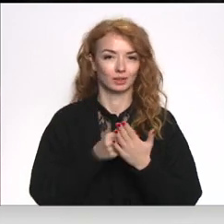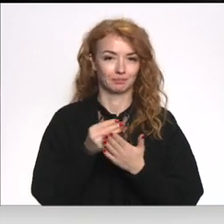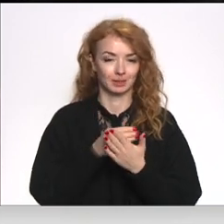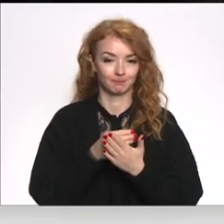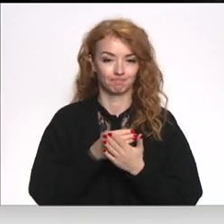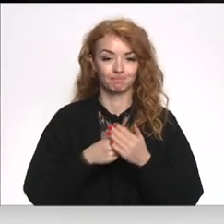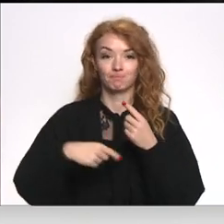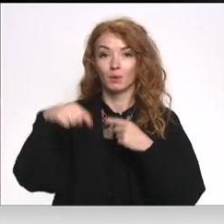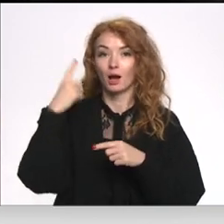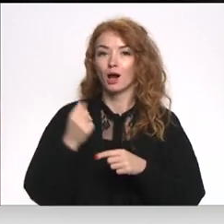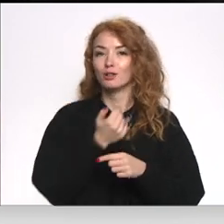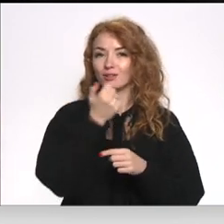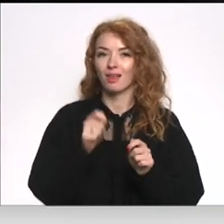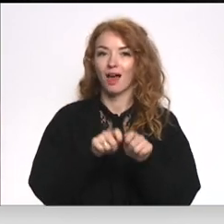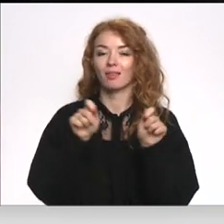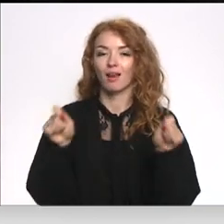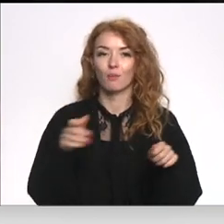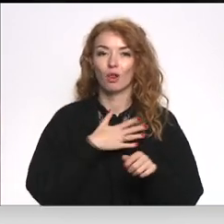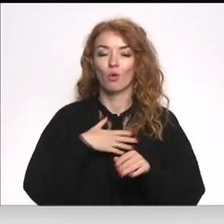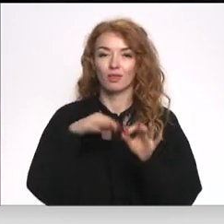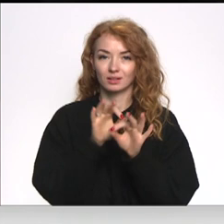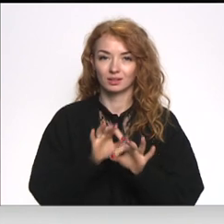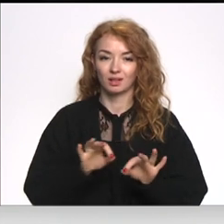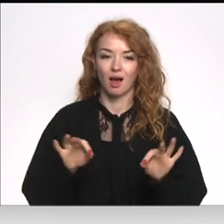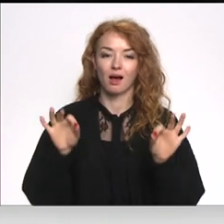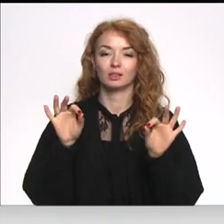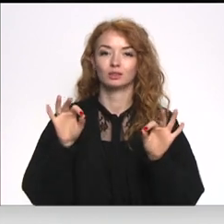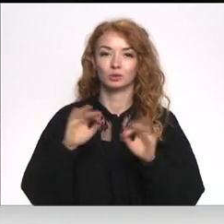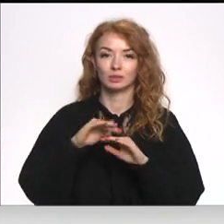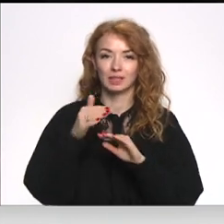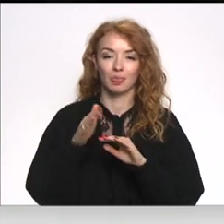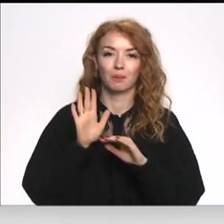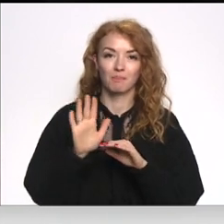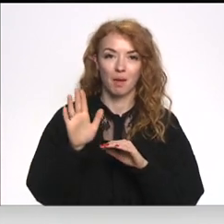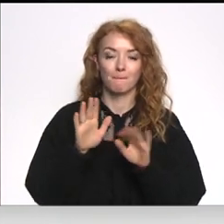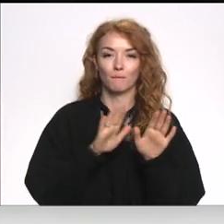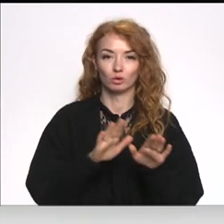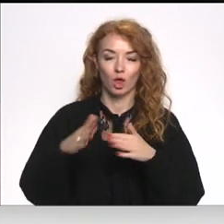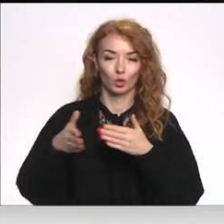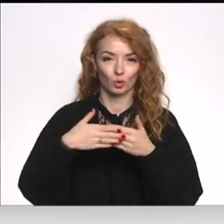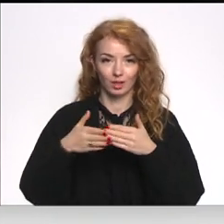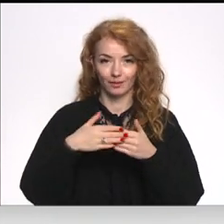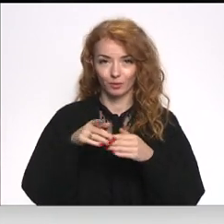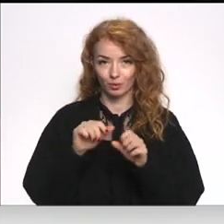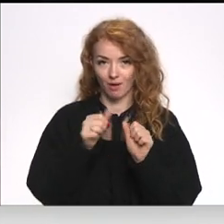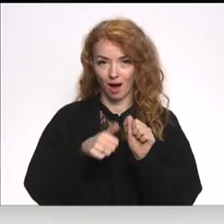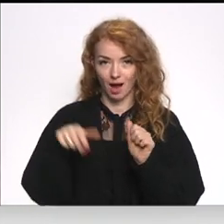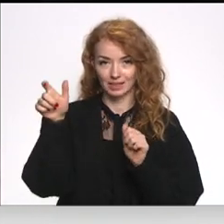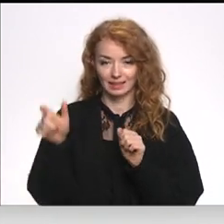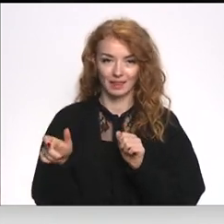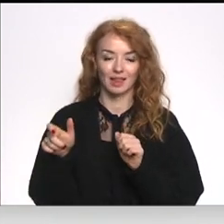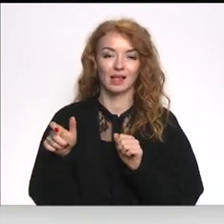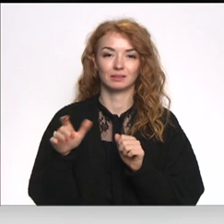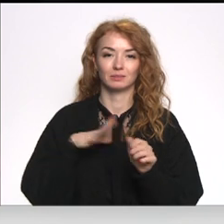Jau pagājušo gadu mēs atklājām ļoti skaistot cilni pie muzeja durmīm, kur bija mākslinieks, jo personas